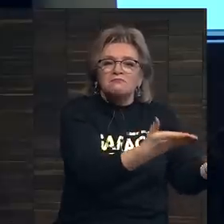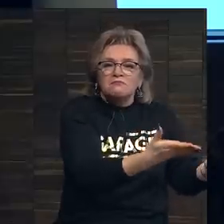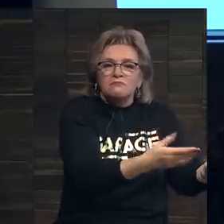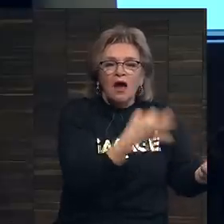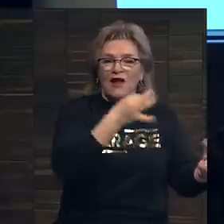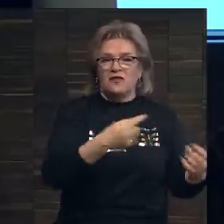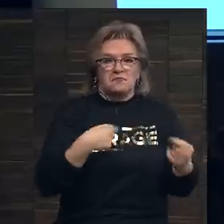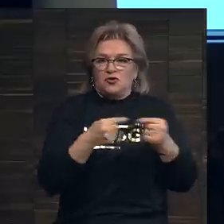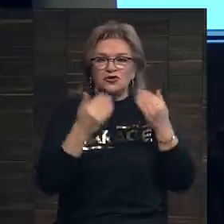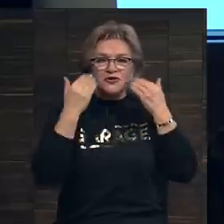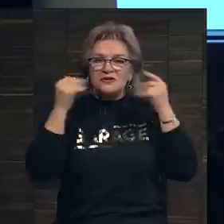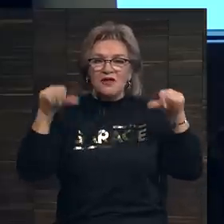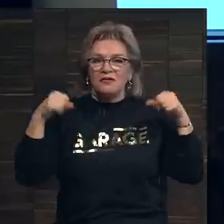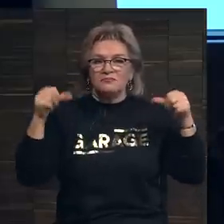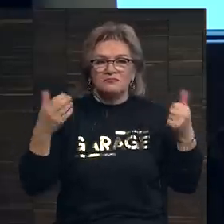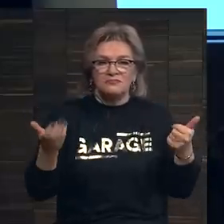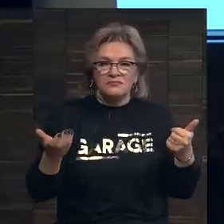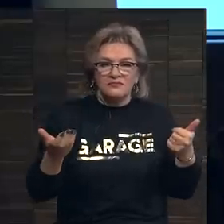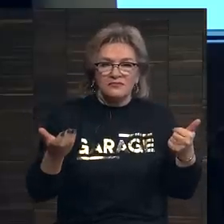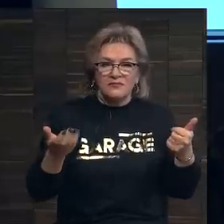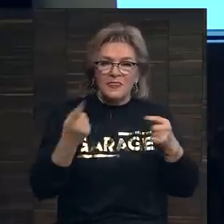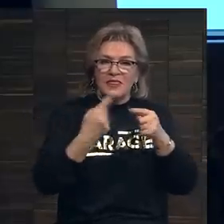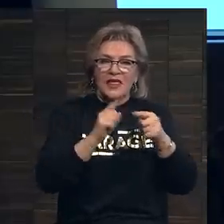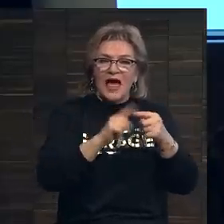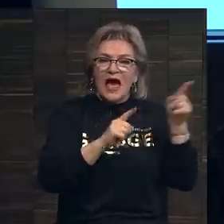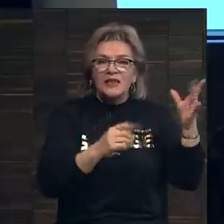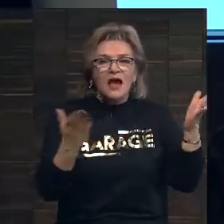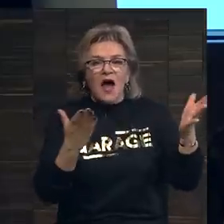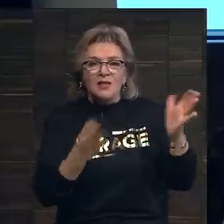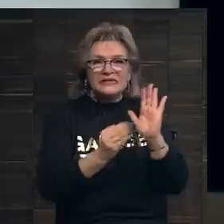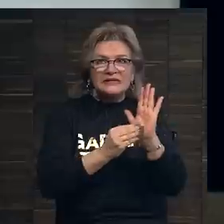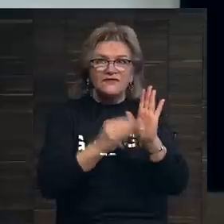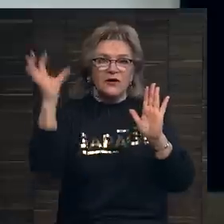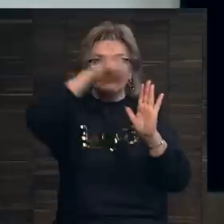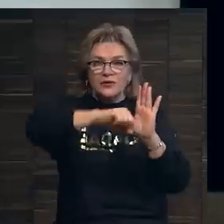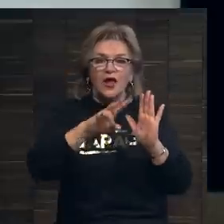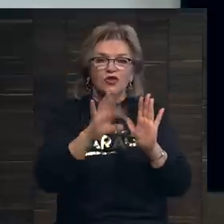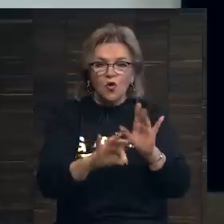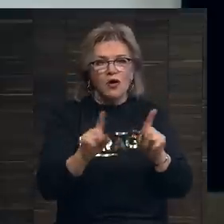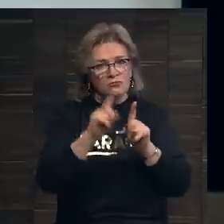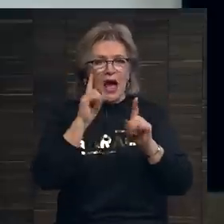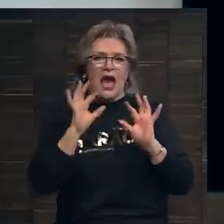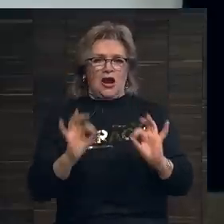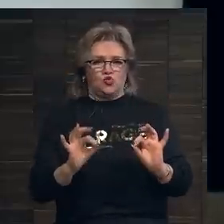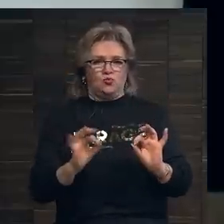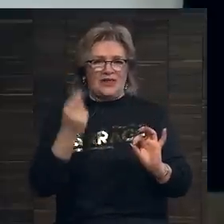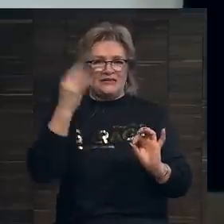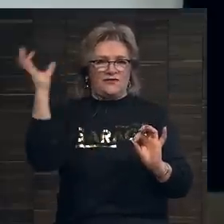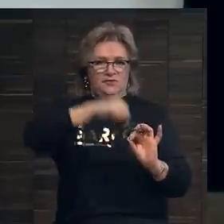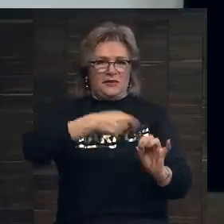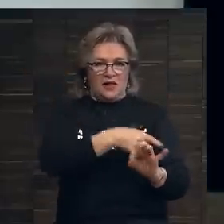Ответ в том, что мы точно не знаем. Это как бы цифра с потолка, но все-таки разумная цифра с потолка.